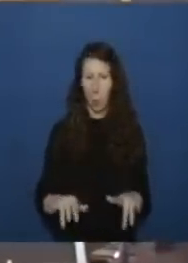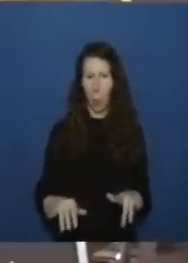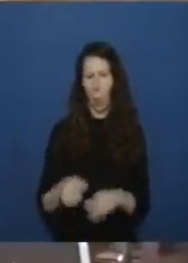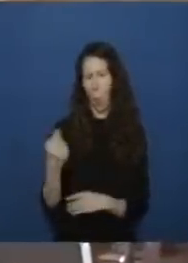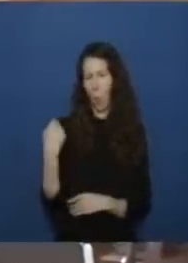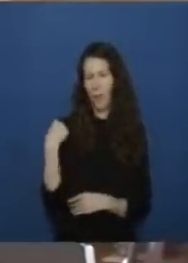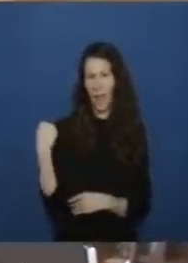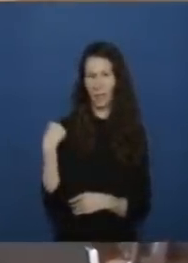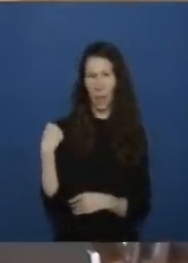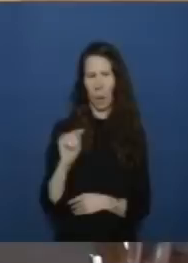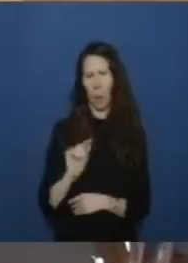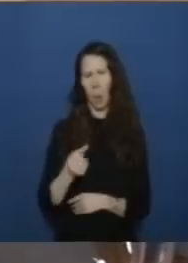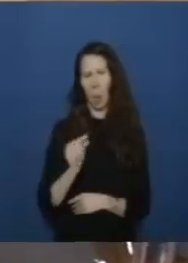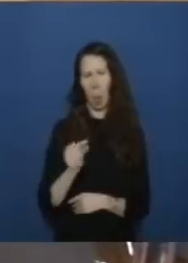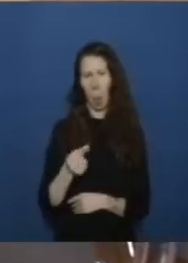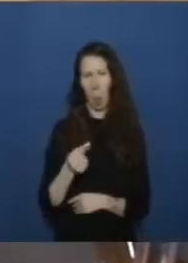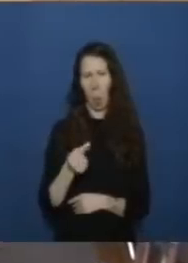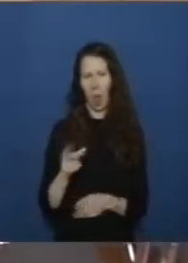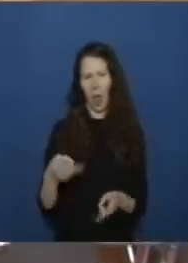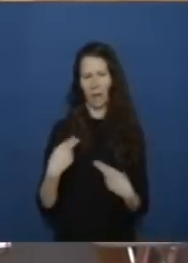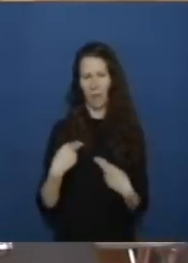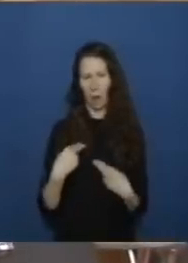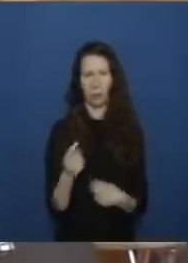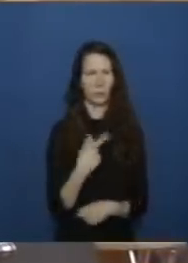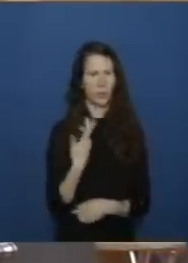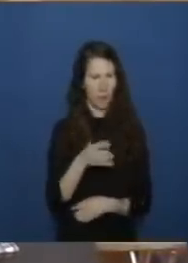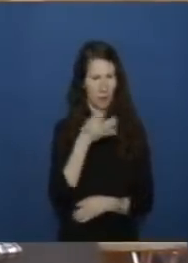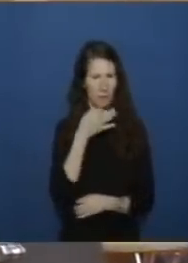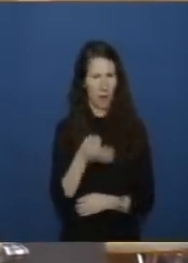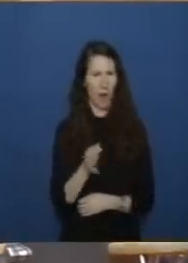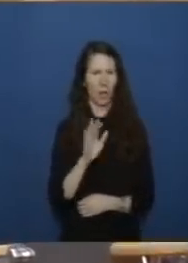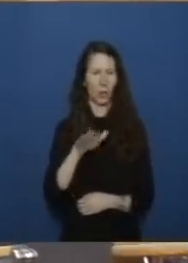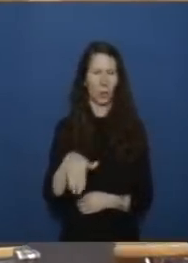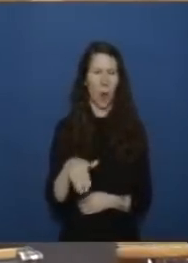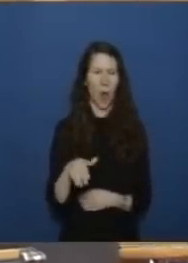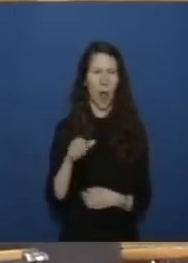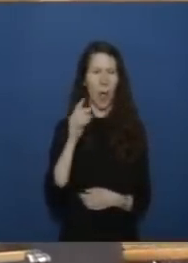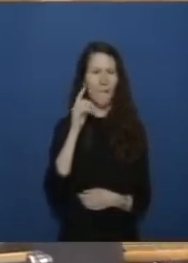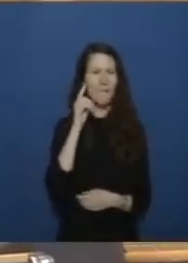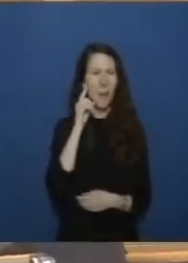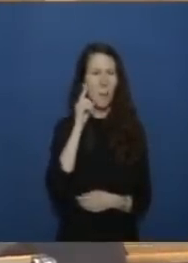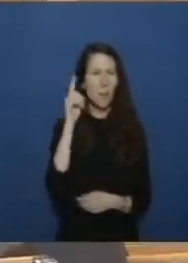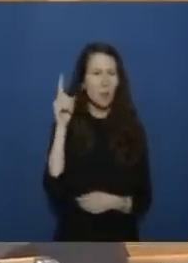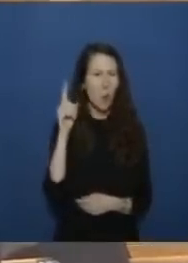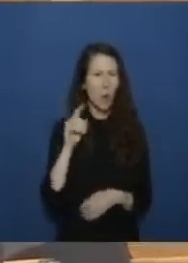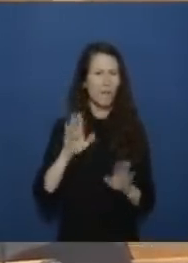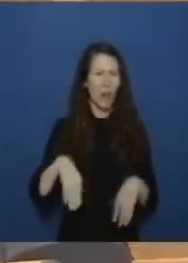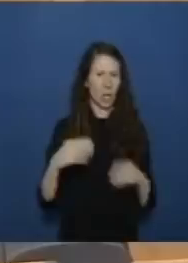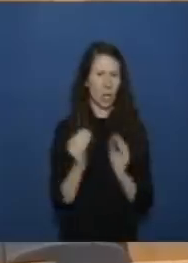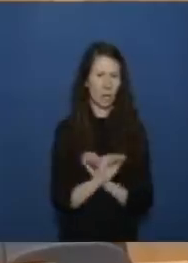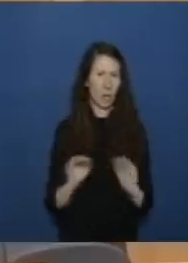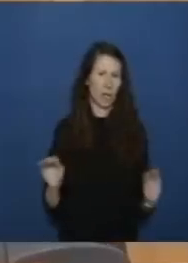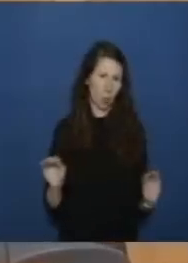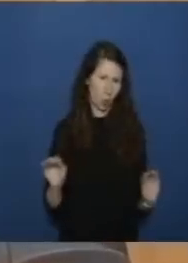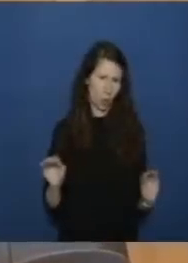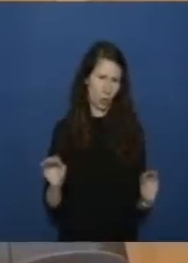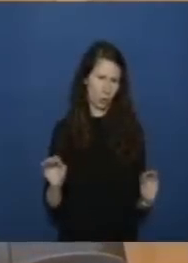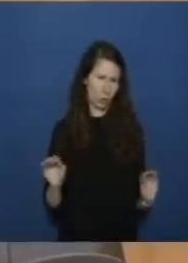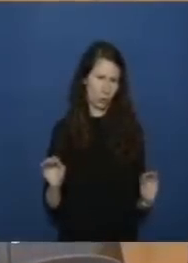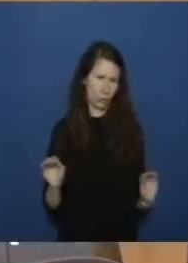relativ spärliche aussage auf unsere fragen zu dem fall der mutmaßlichen desinformationen mithilfe von